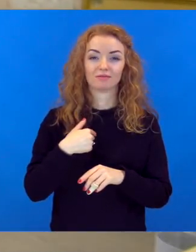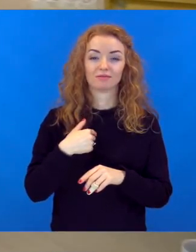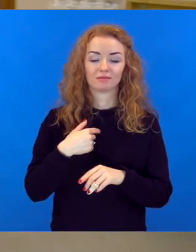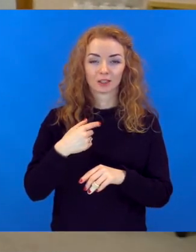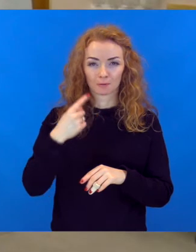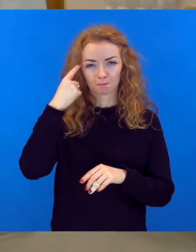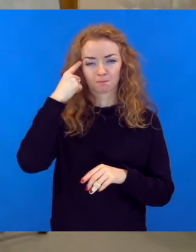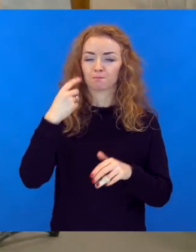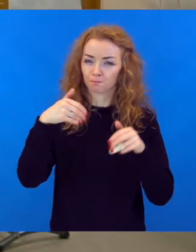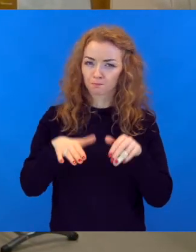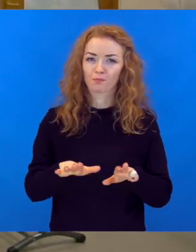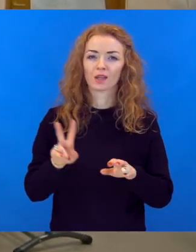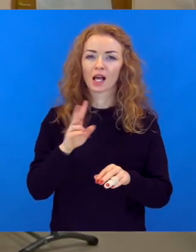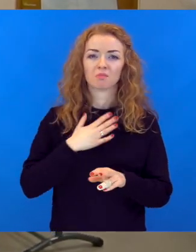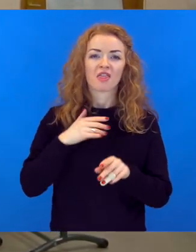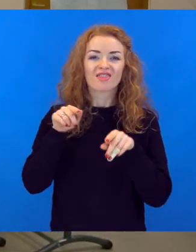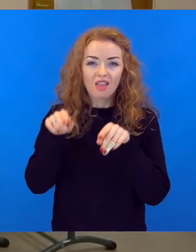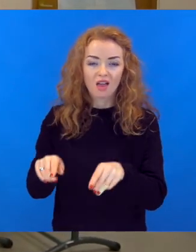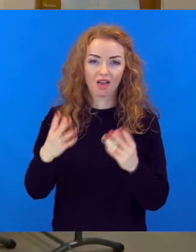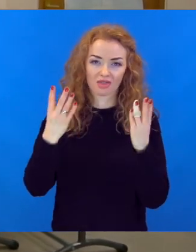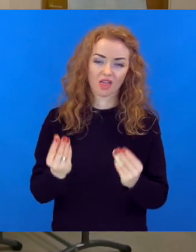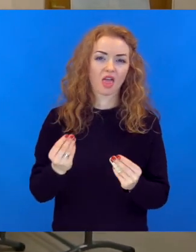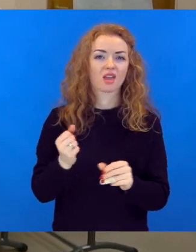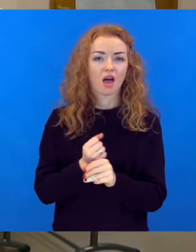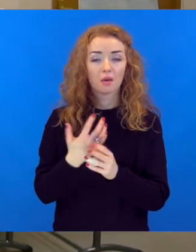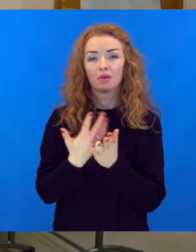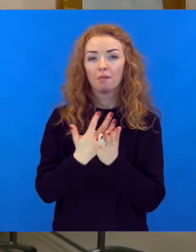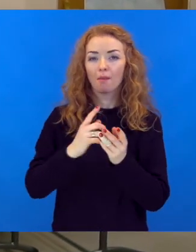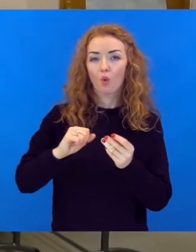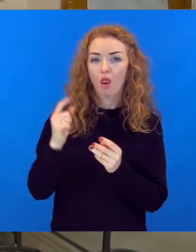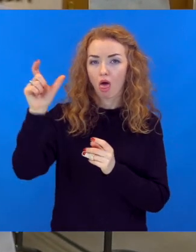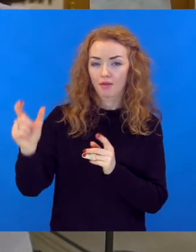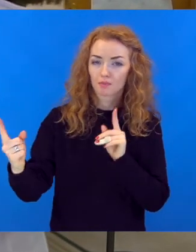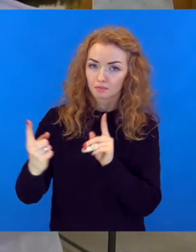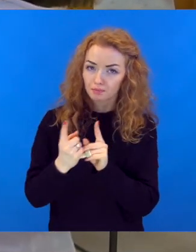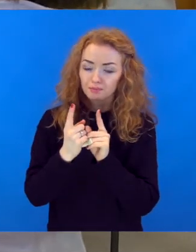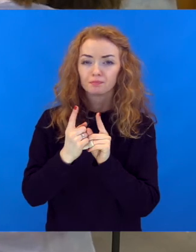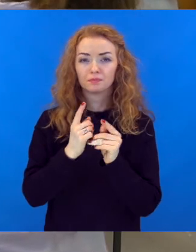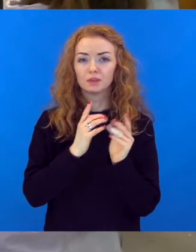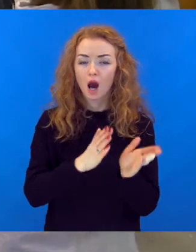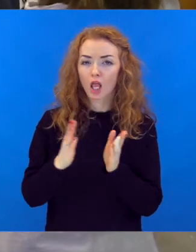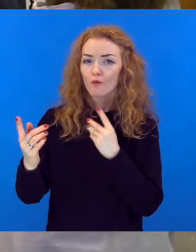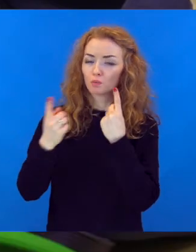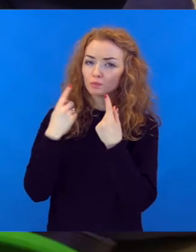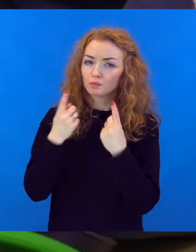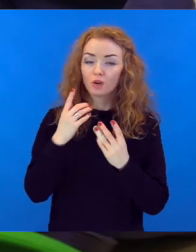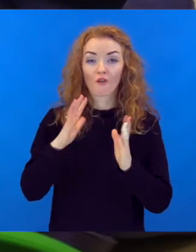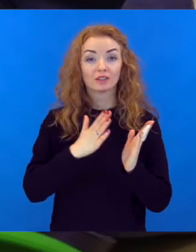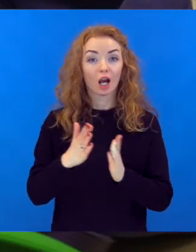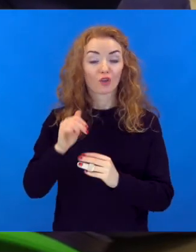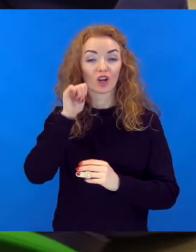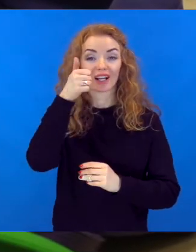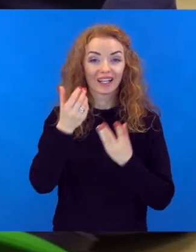Tad es izdomāju, kas man ir tā specifiskajā dienā, vai es satiekos ar kādu skolotāju, kaut ko izdaru vai kaut ko